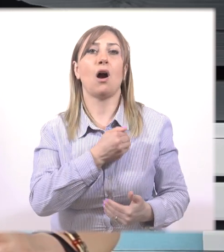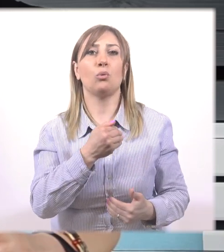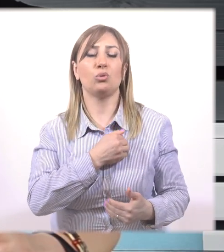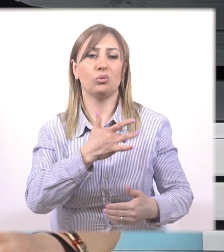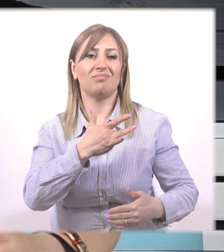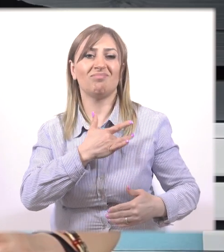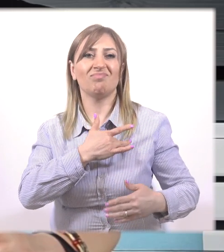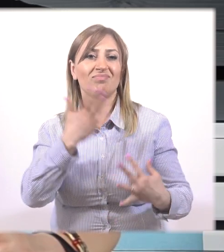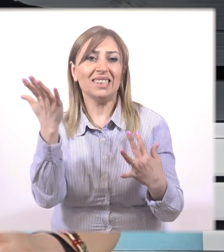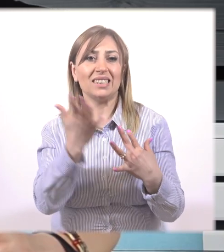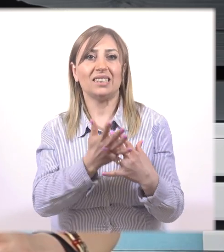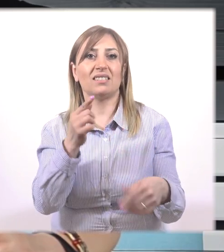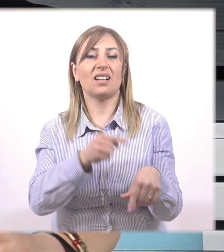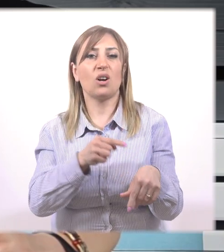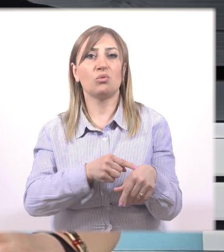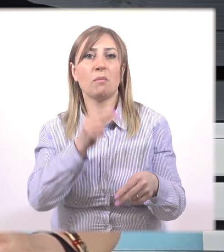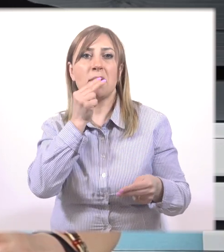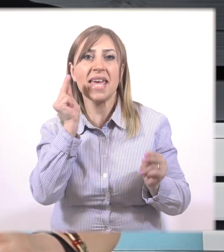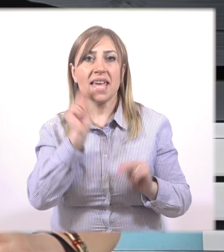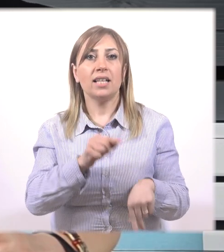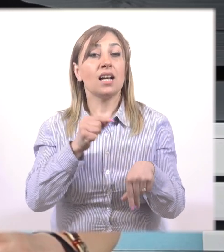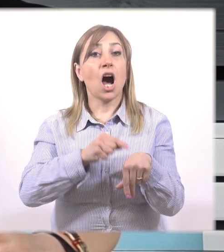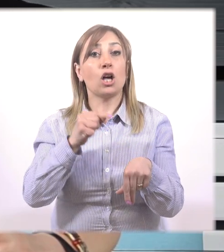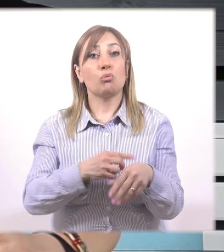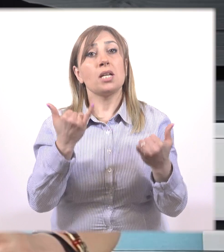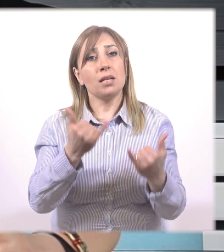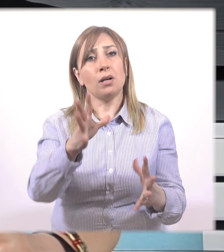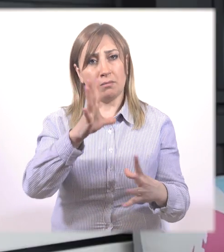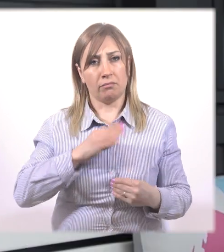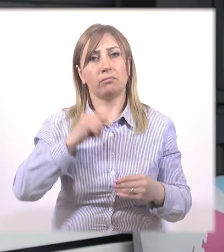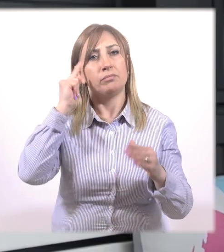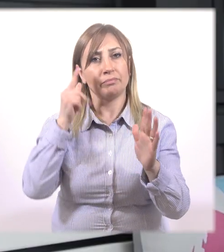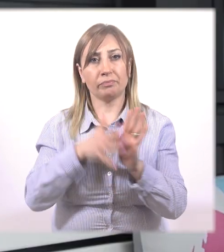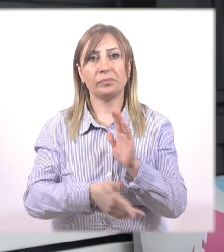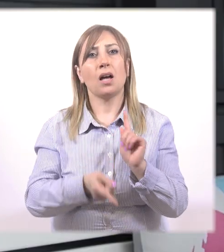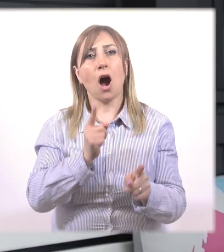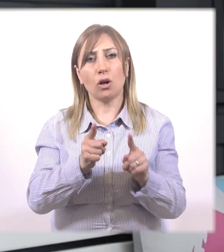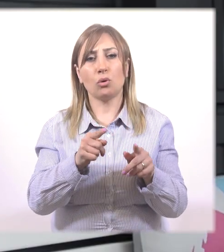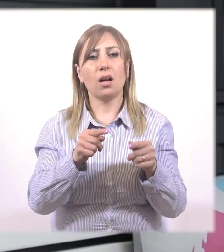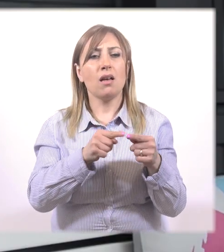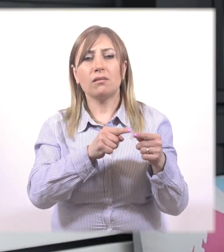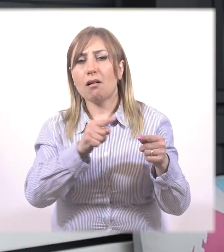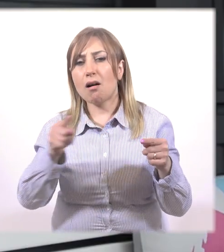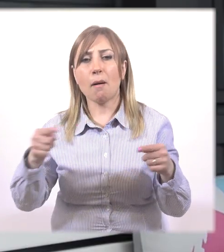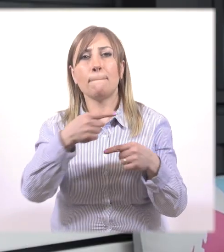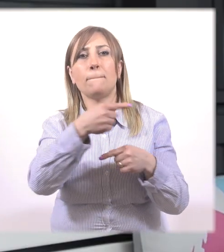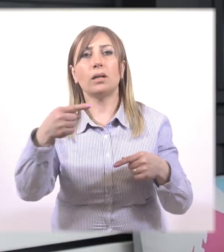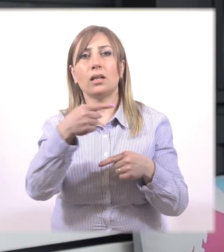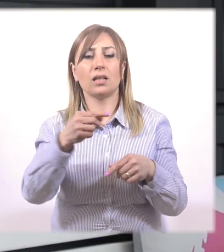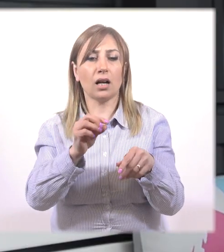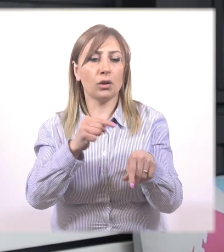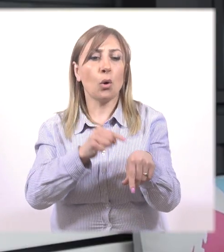մեծ ծանկություն, թերաժեկության զգացում, մեղքի զգացում։ Հիմա եկեք հասկանանք, արդյոք այսքան